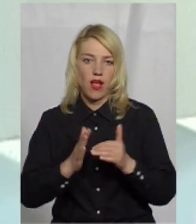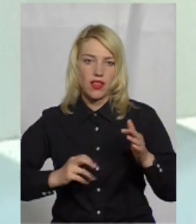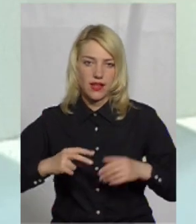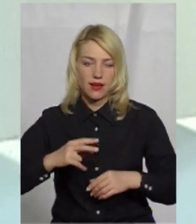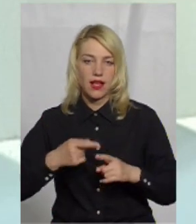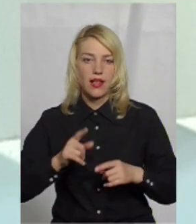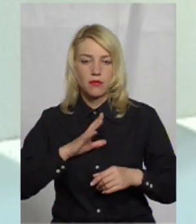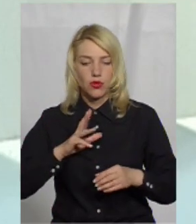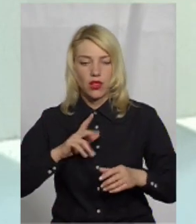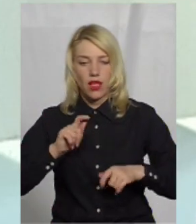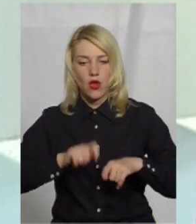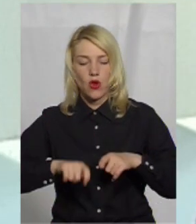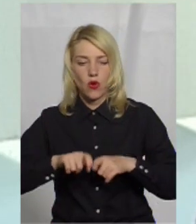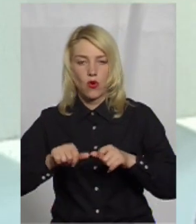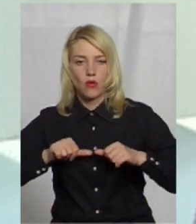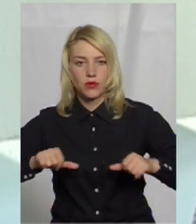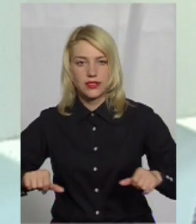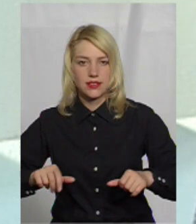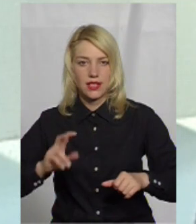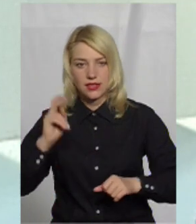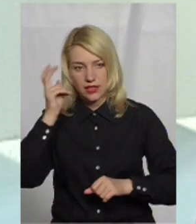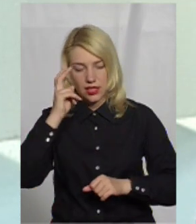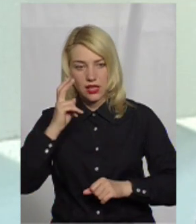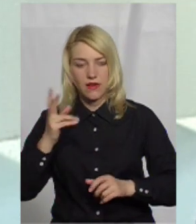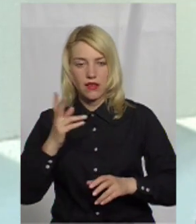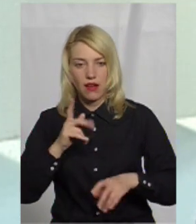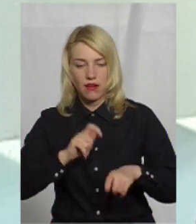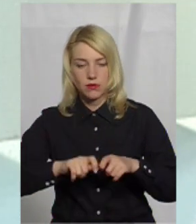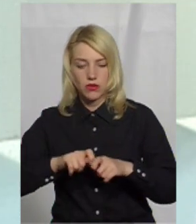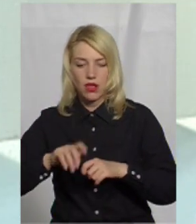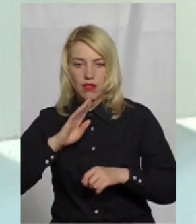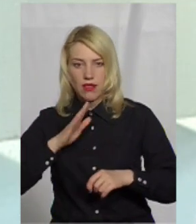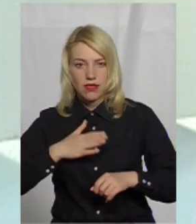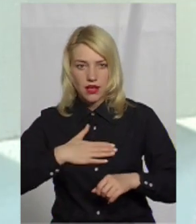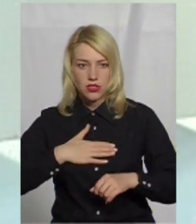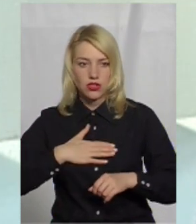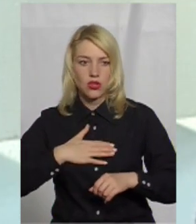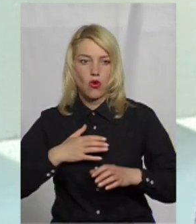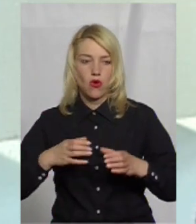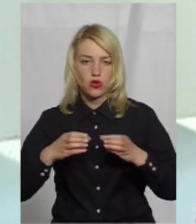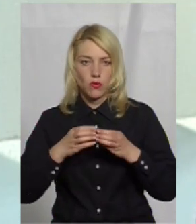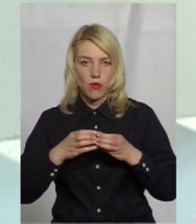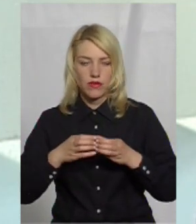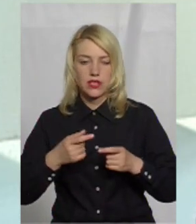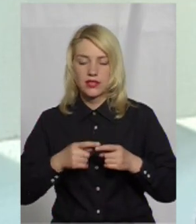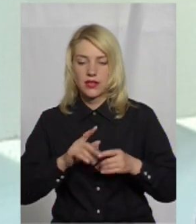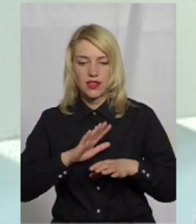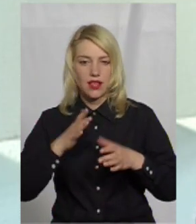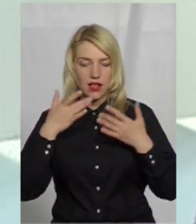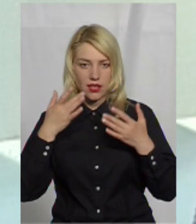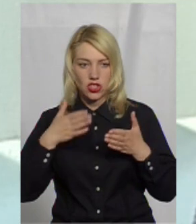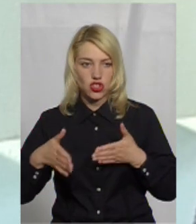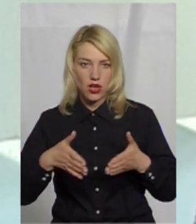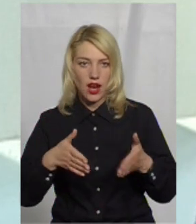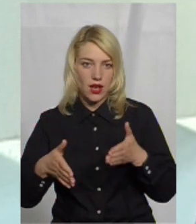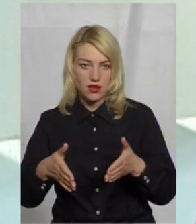Києва, яка атестувала саме особовий склад нашої команди. Це був досить такий нелегкий шлях.